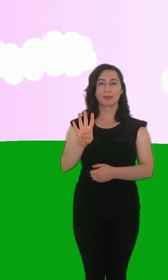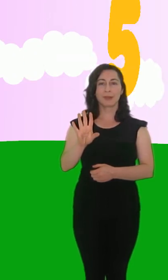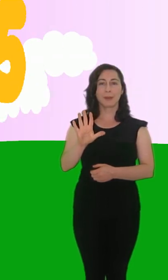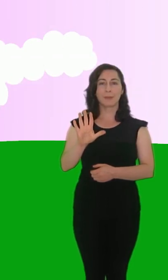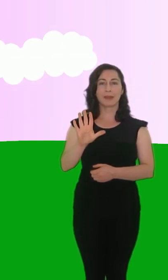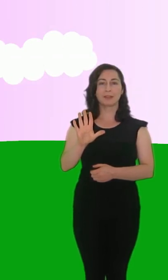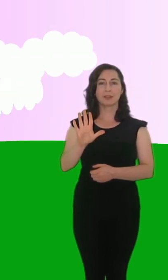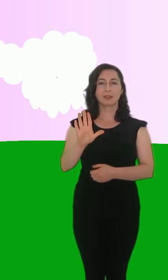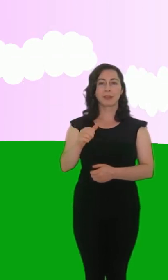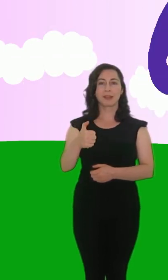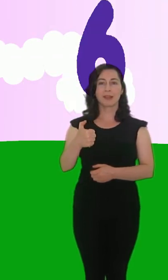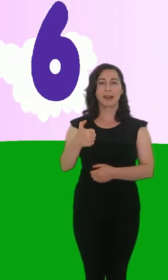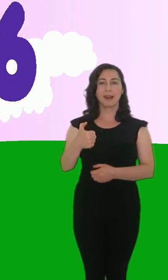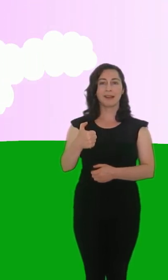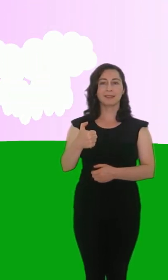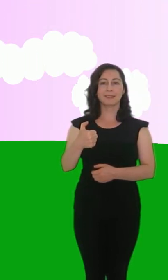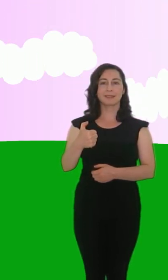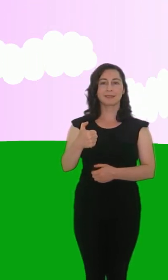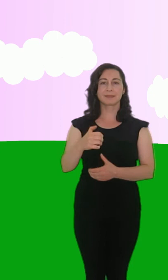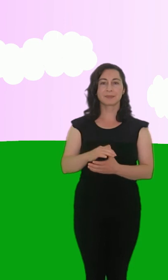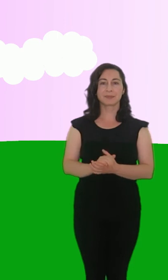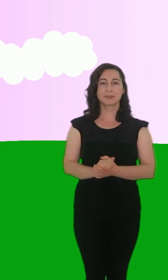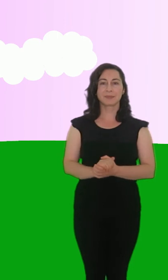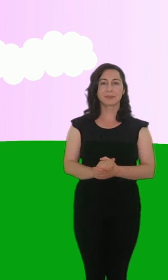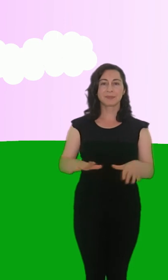5, 6. 3,